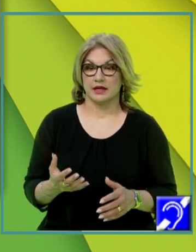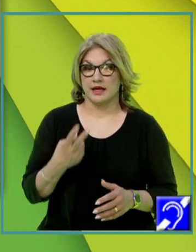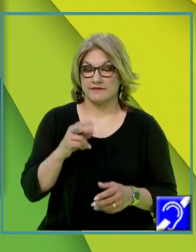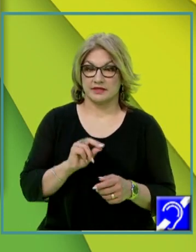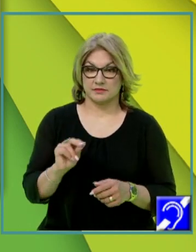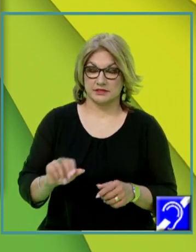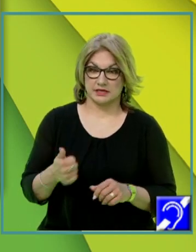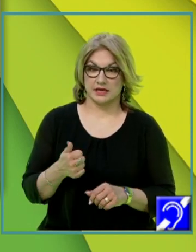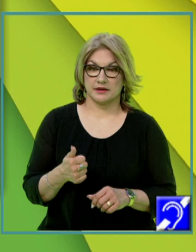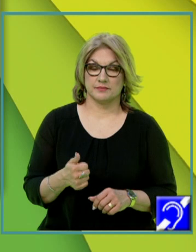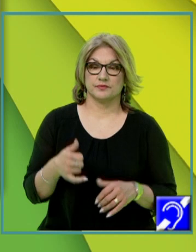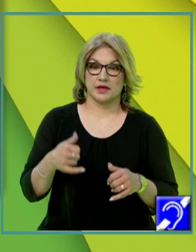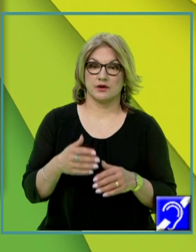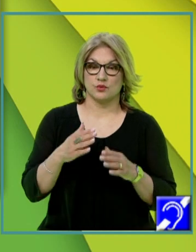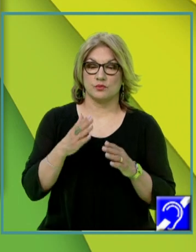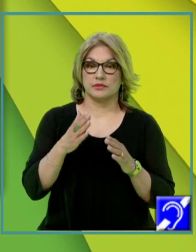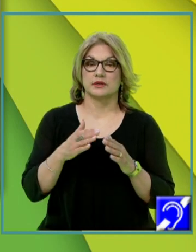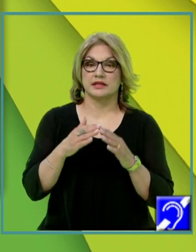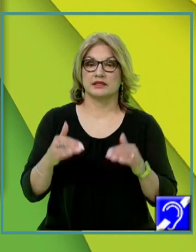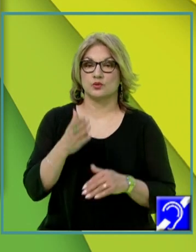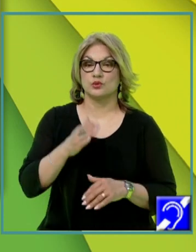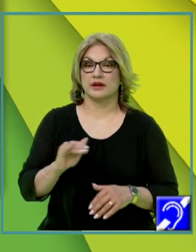din nou, suntem acum în triunghiul dreptunghic,